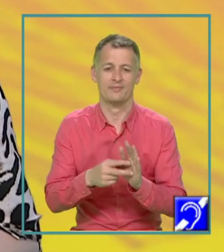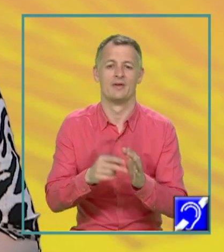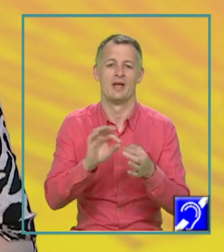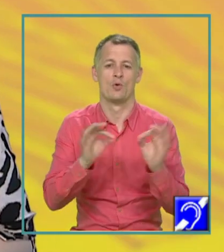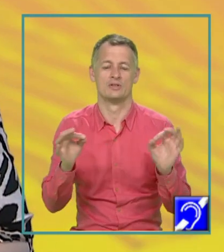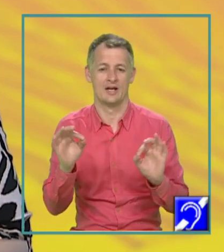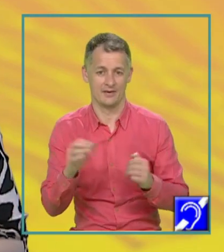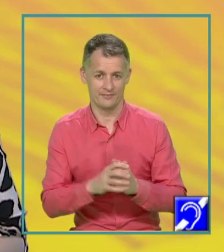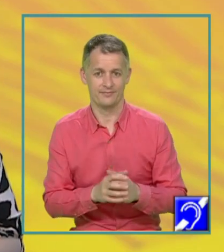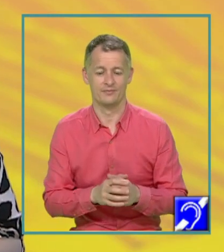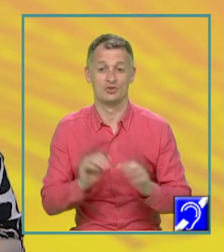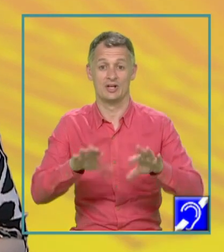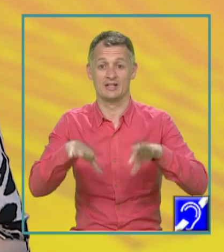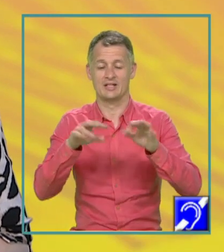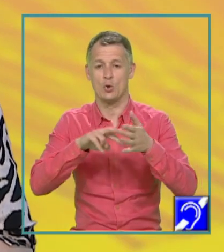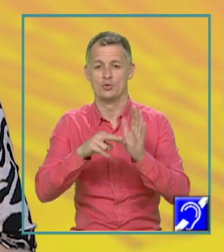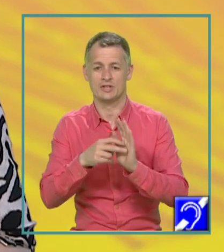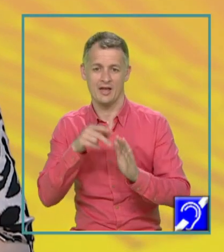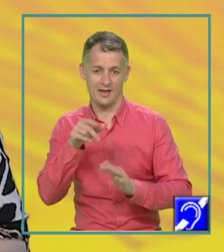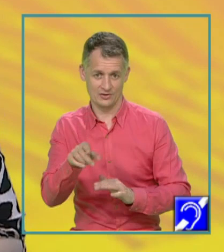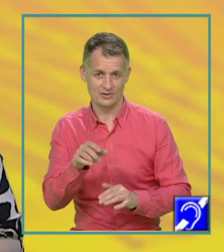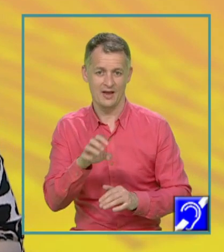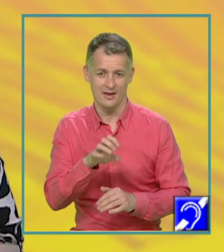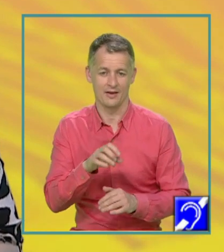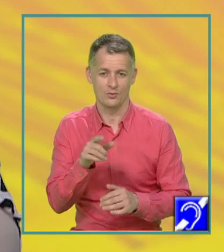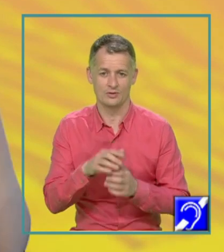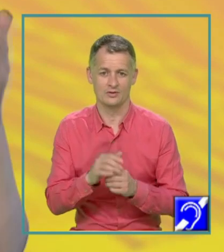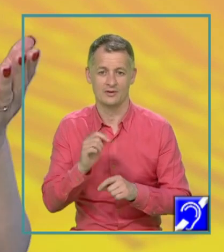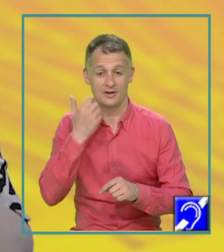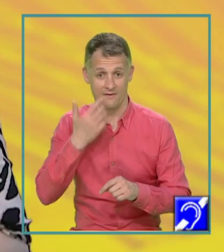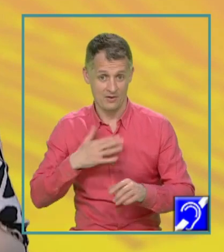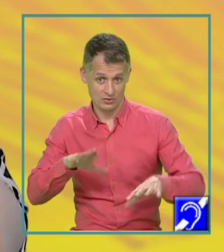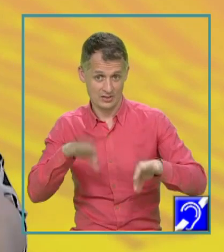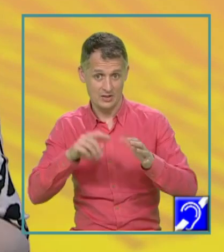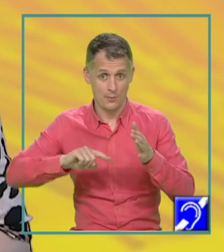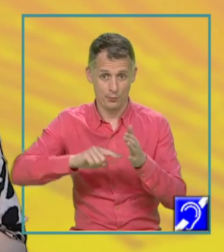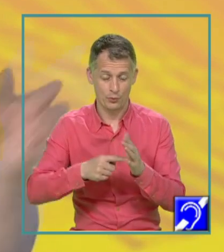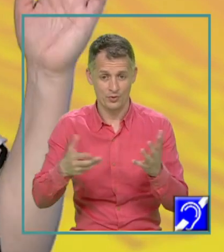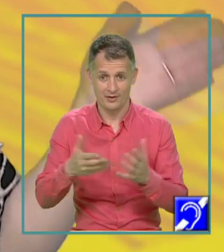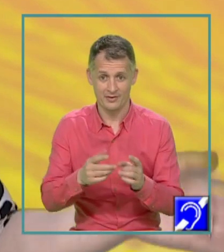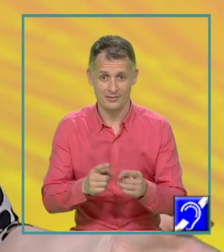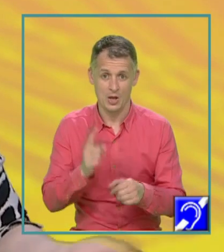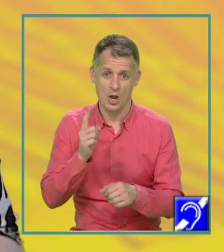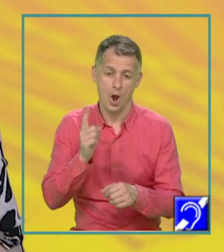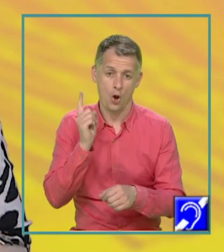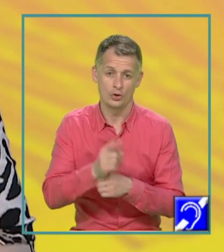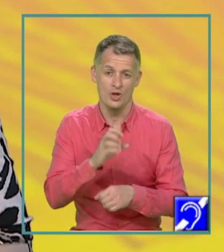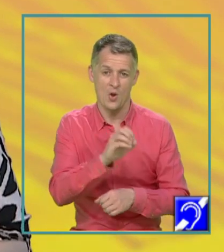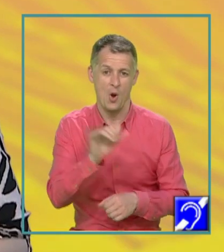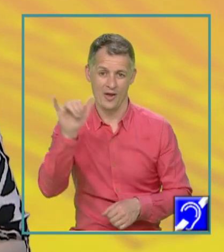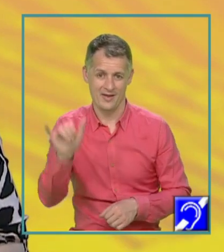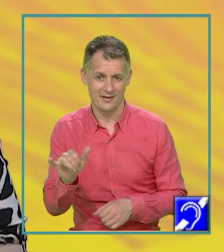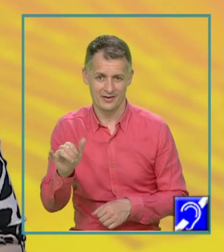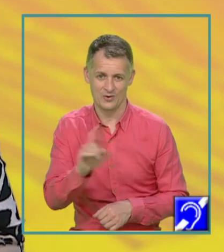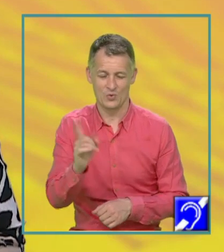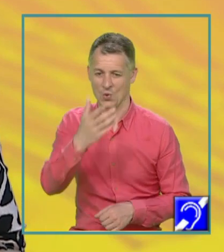0 și găsesc soluția ecuației și când vreau să determin punctul care se află pe ordonata OY nu